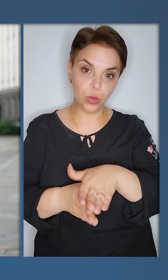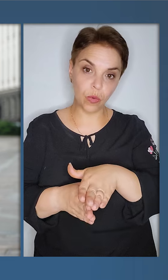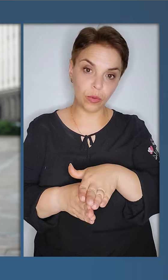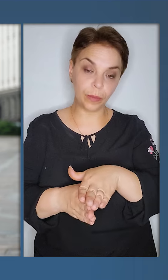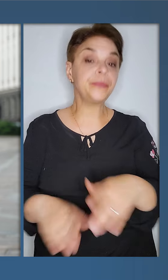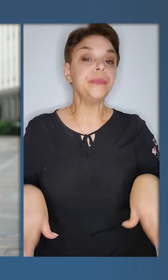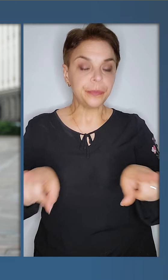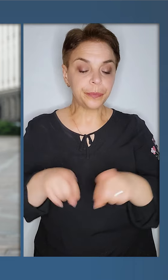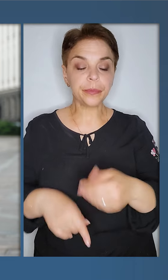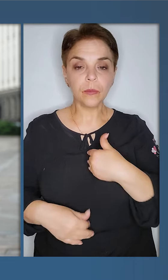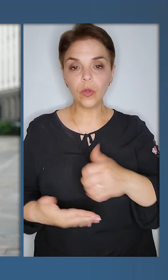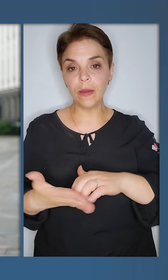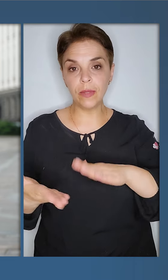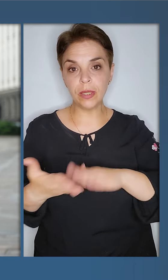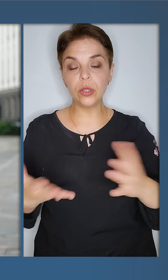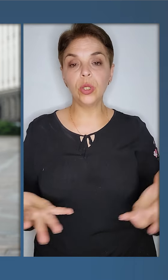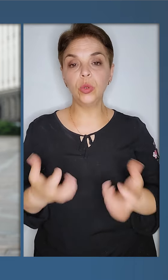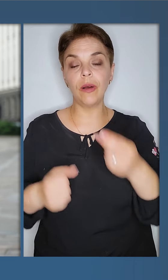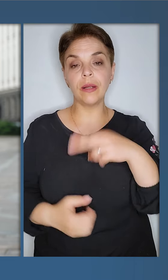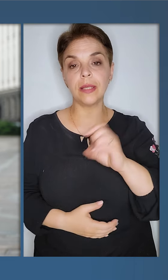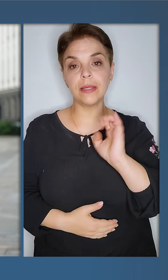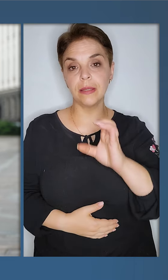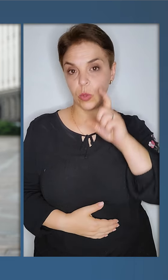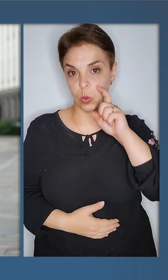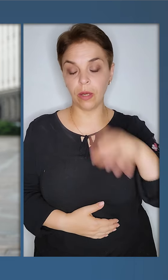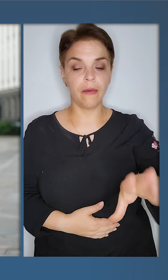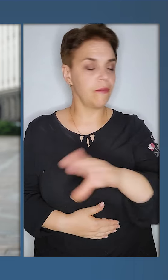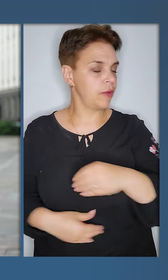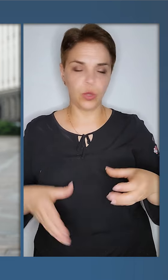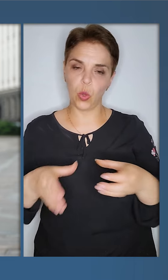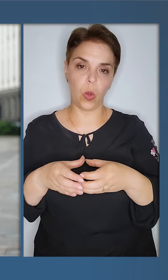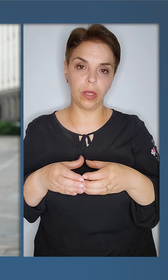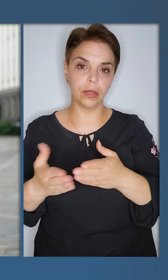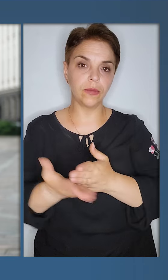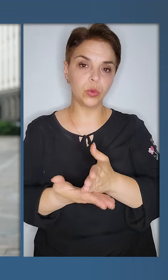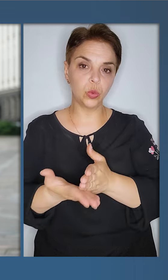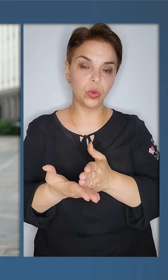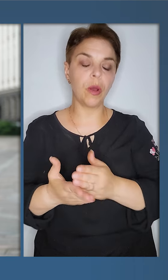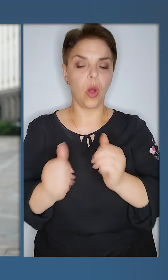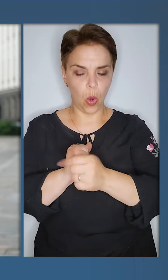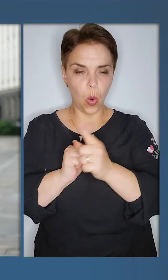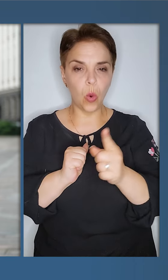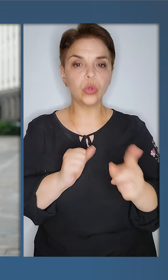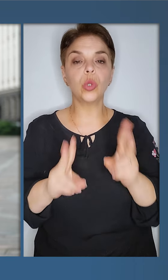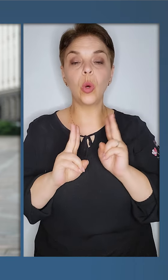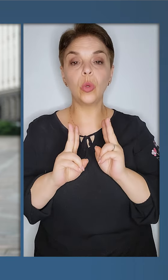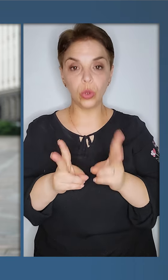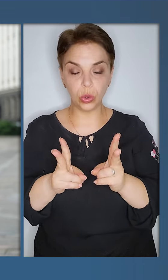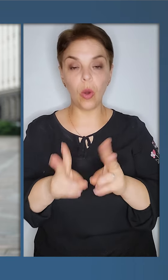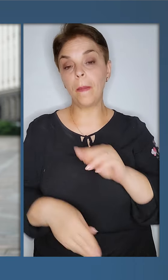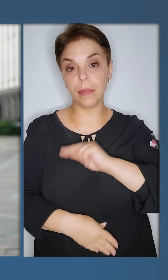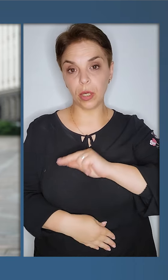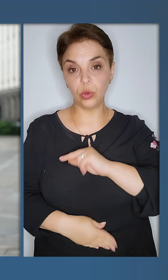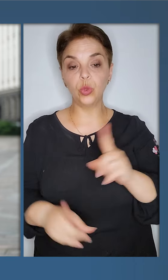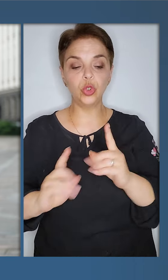реалізовано. Також я хочу відзначити рятувальників ДСНС України, весь колектив служби. Кожного і